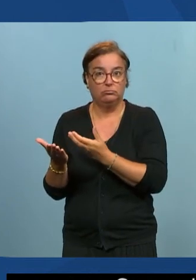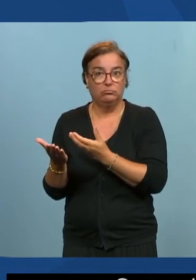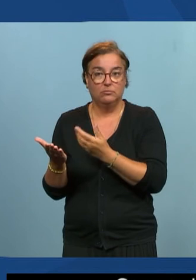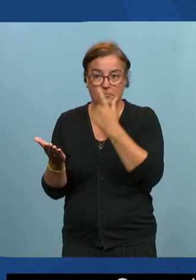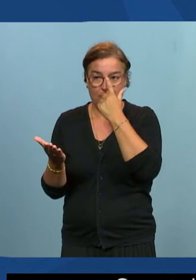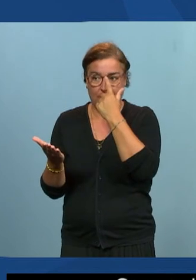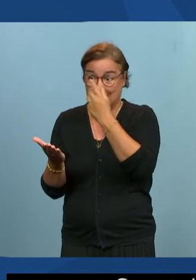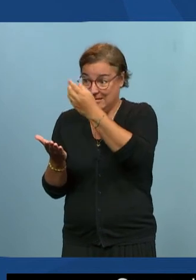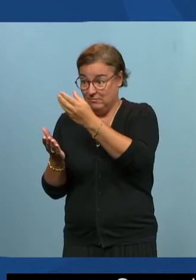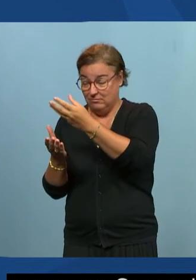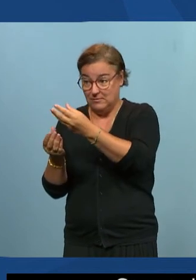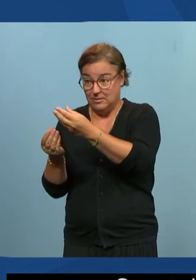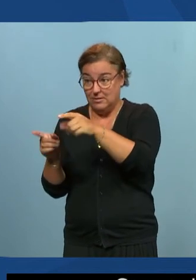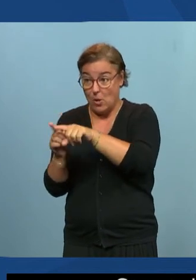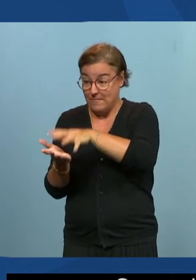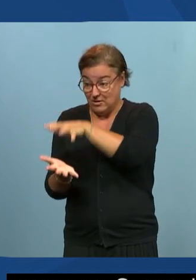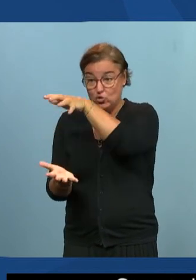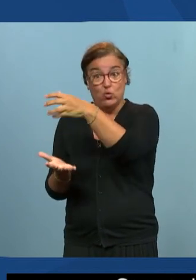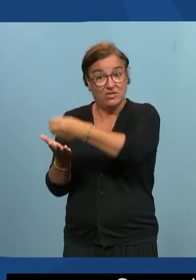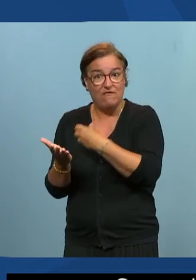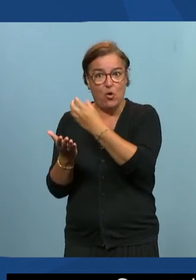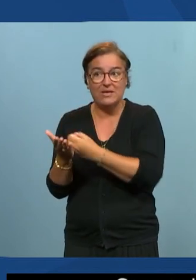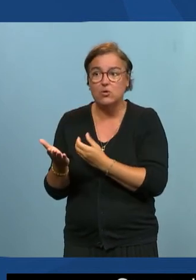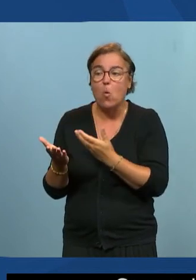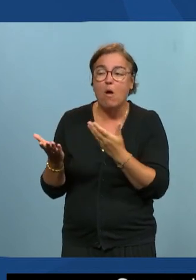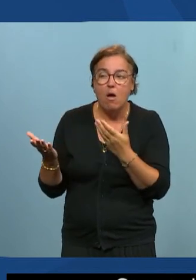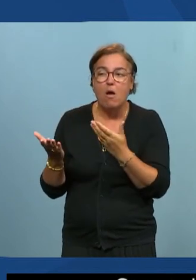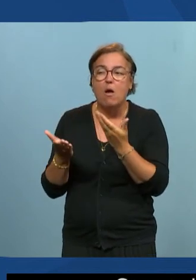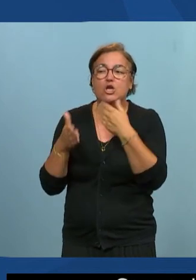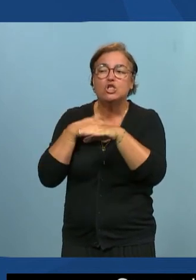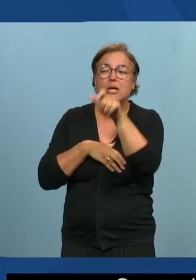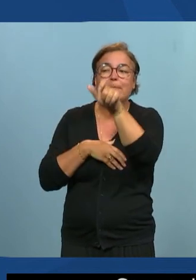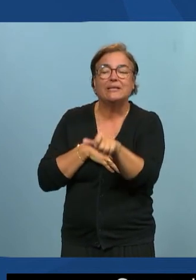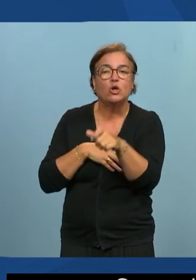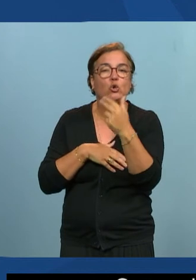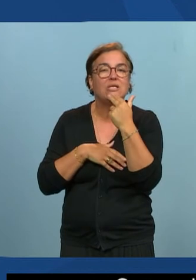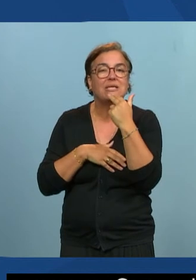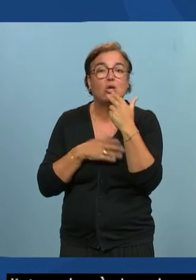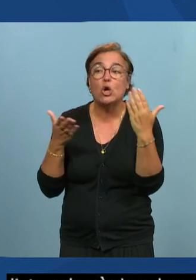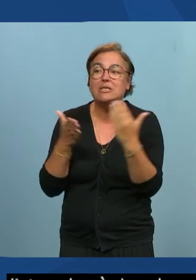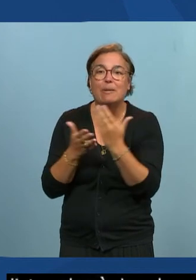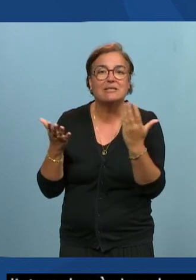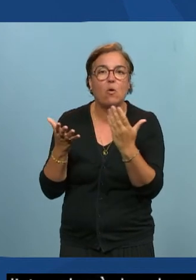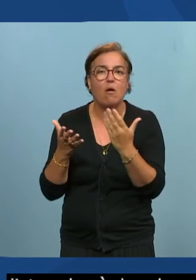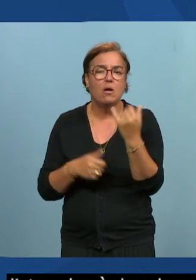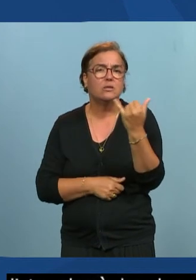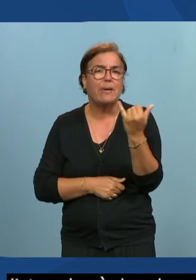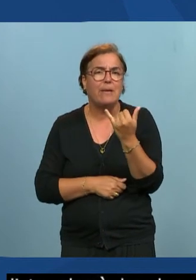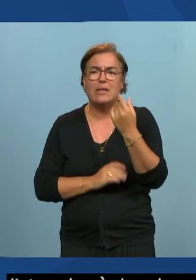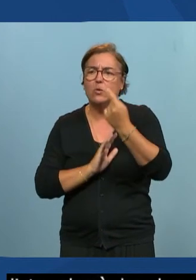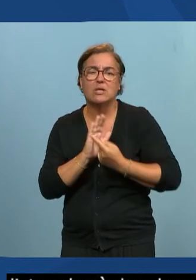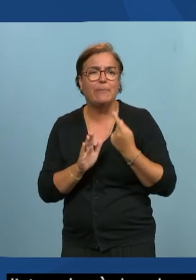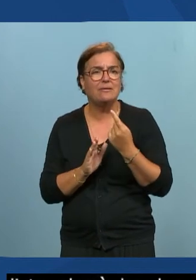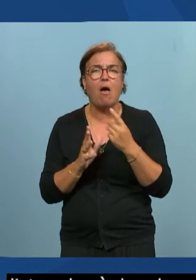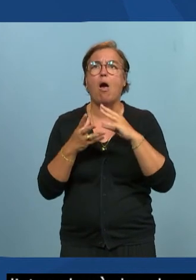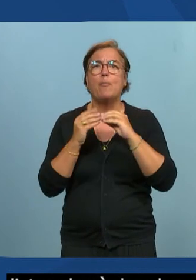nous donne des infos sur ce qui se passe du côté utilisateur dès qu'on démarre un projet web c'est pas la peine de redécouvrir à chaque fois qu'il y a des